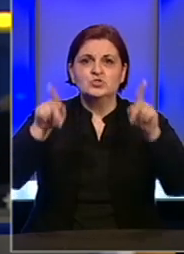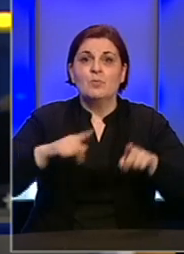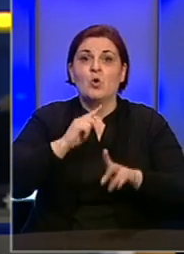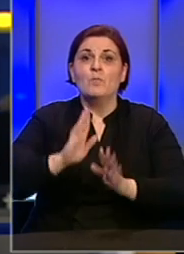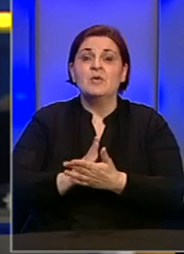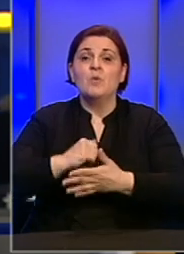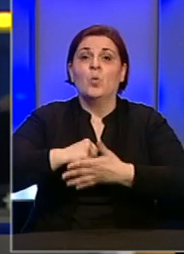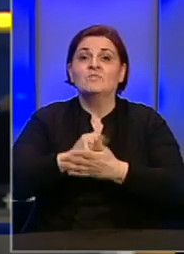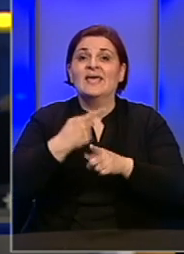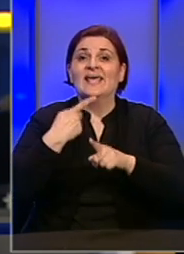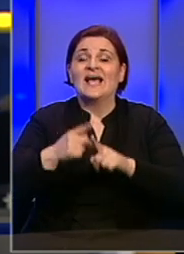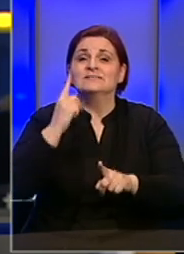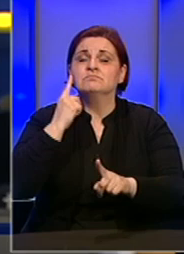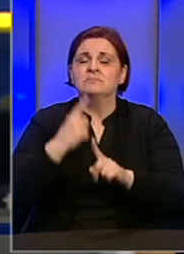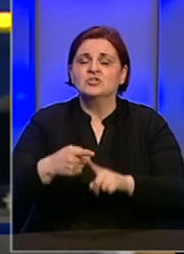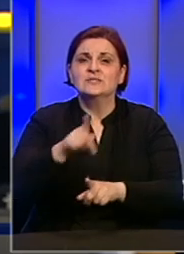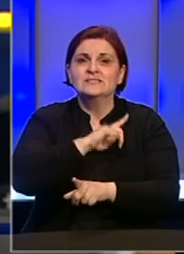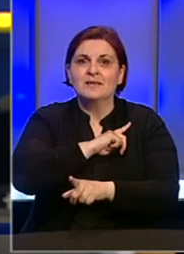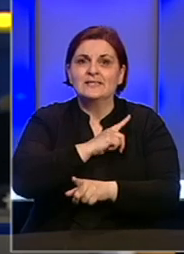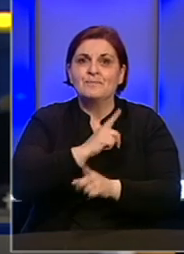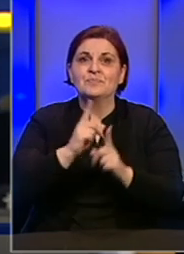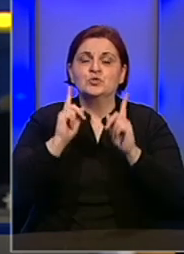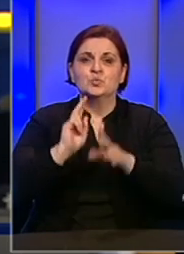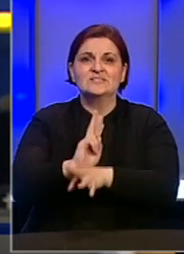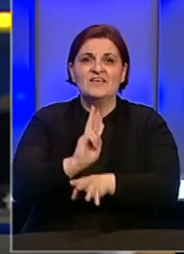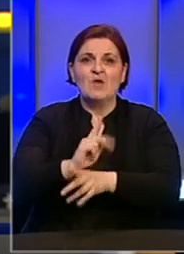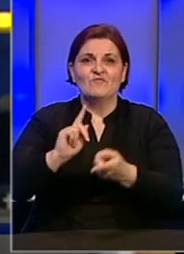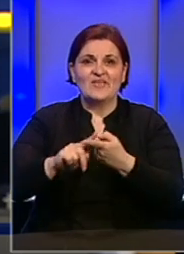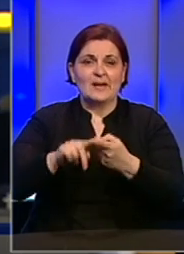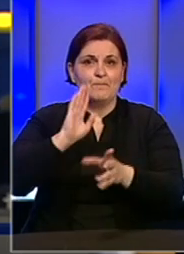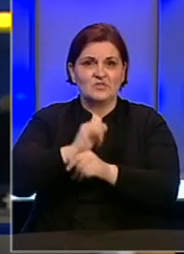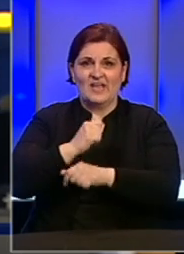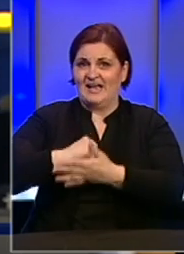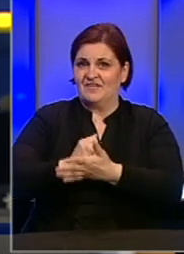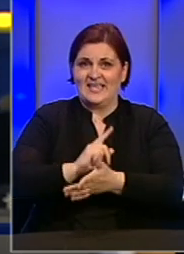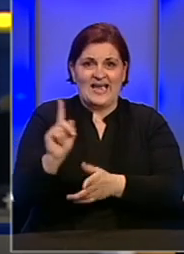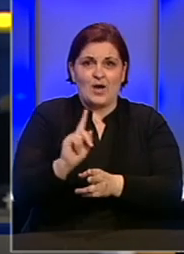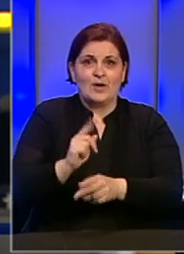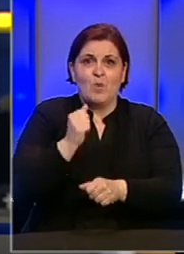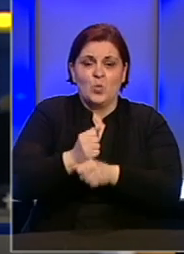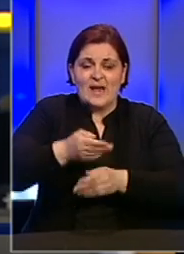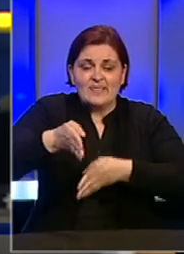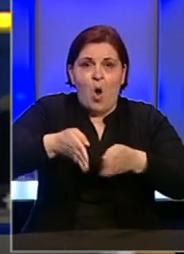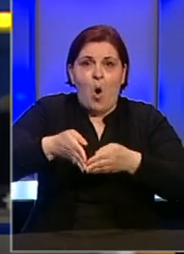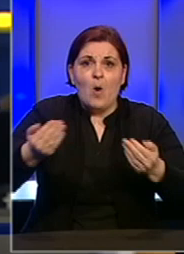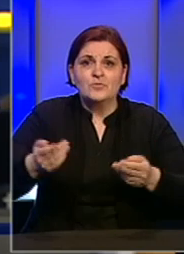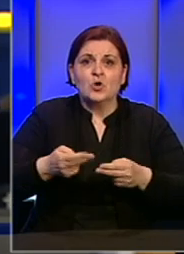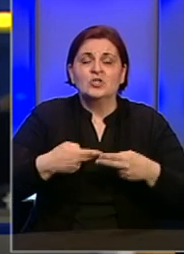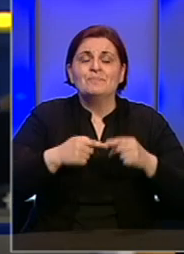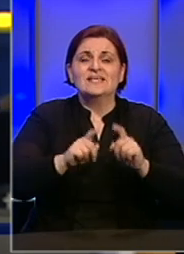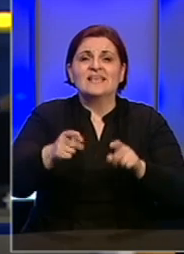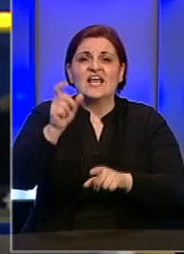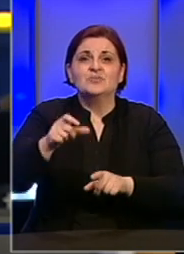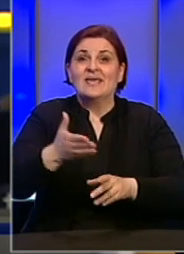kome bi bio utvrđen točan uzrok smrti. Sudski vještaci u Federaciji BiH tvrde kako ne mogu raditi obdukcije zaraženih